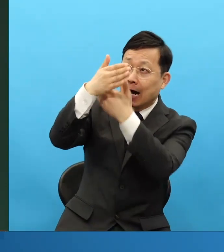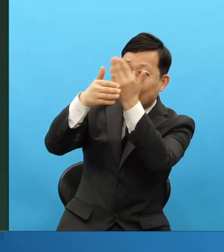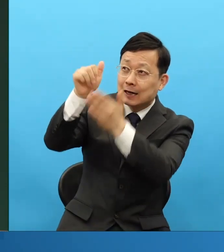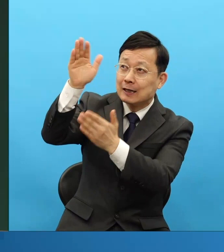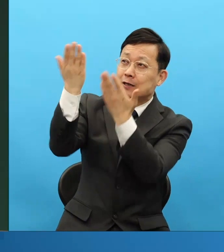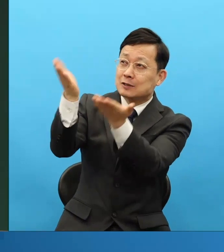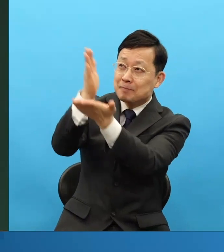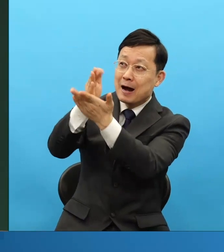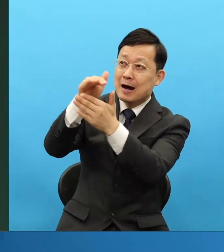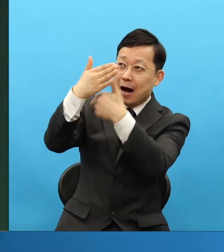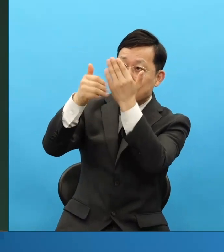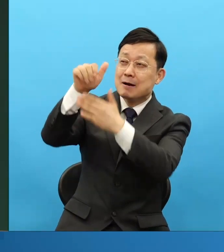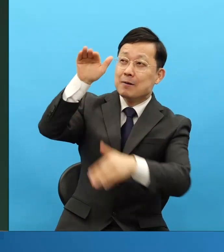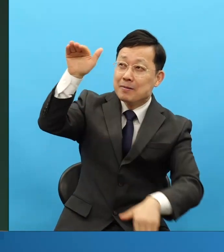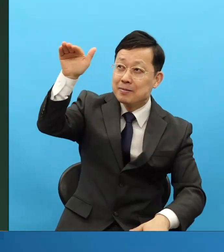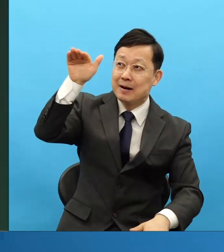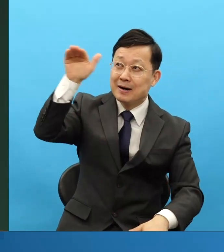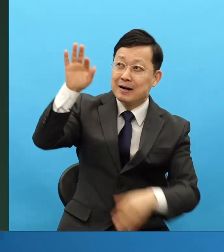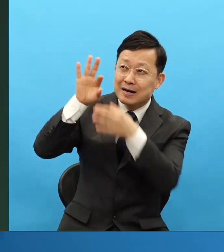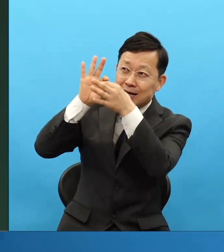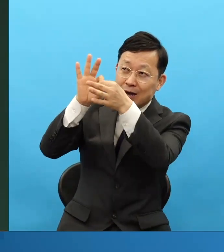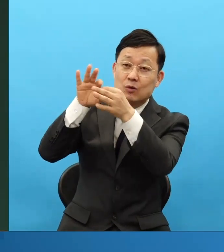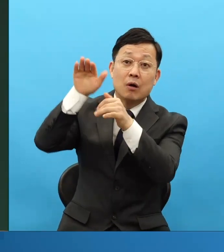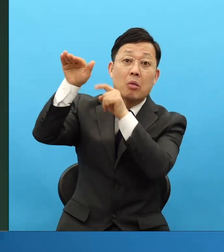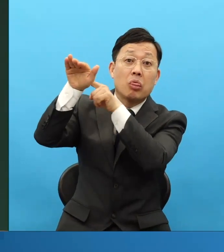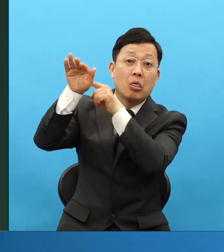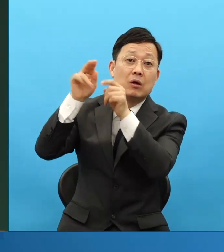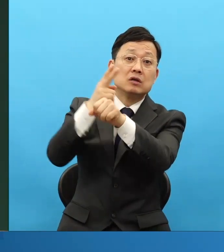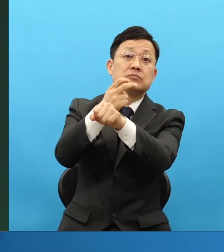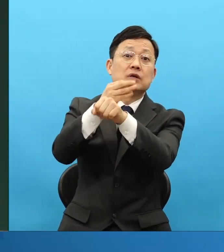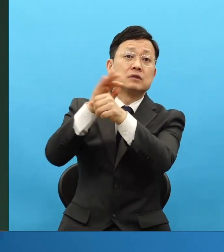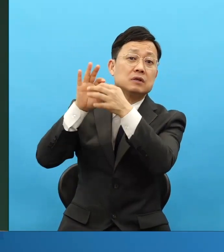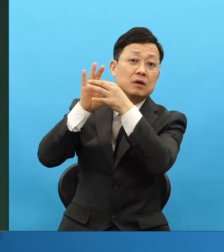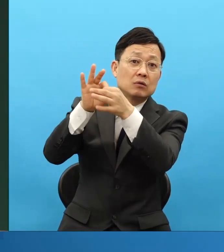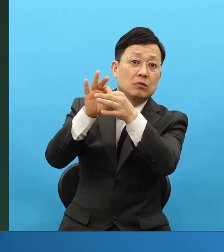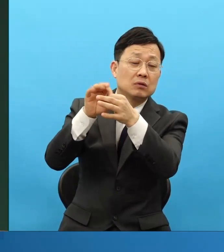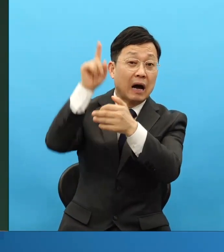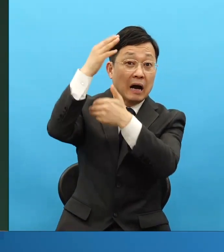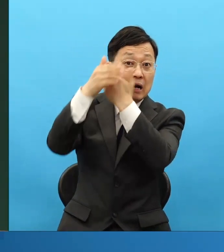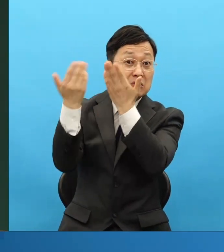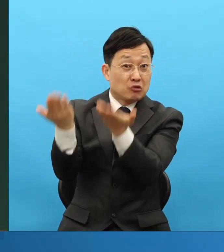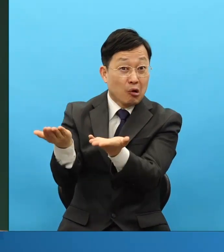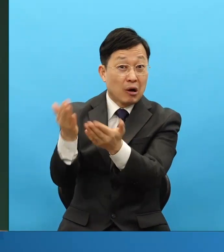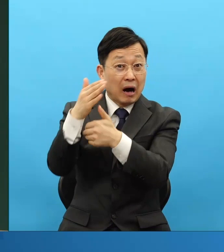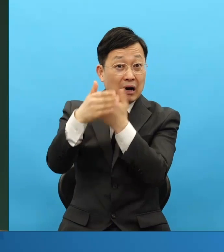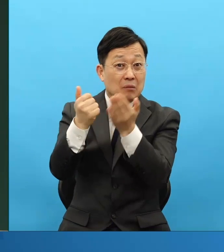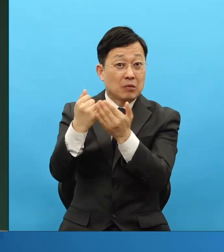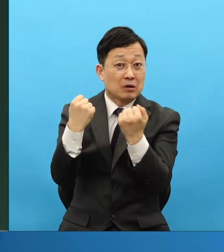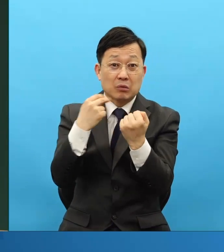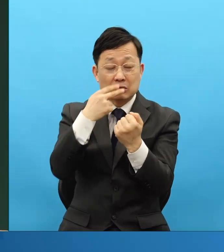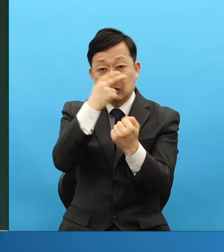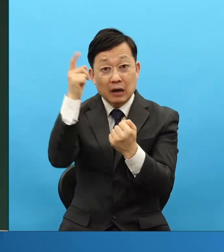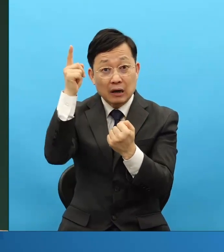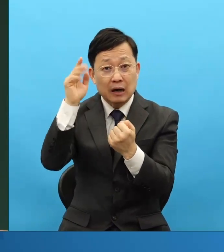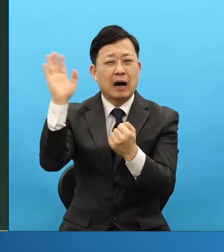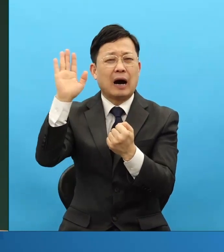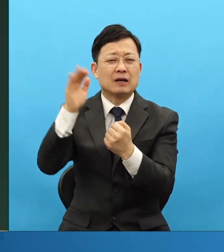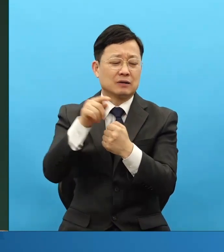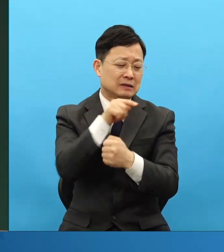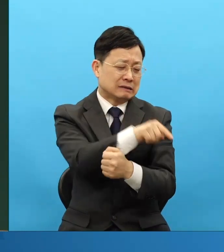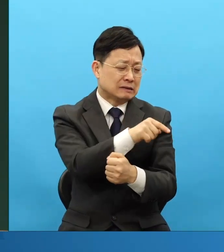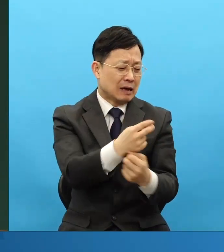여호와가 쉽니까? 우리가 여호와를 부립니까? 그 말이 아니잖아요. 하도 못 알아들으니까